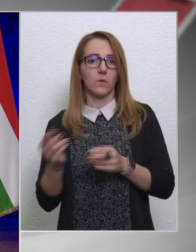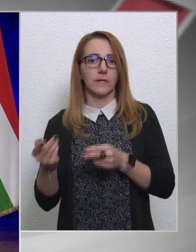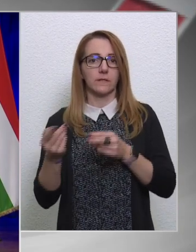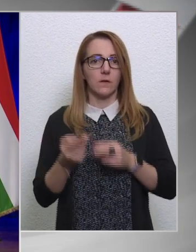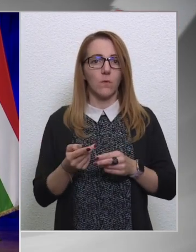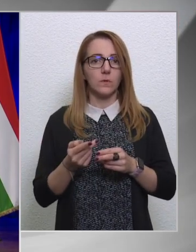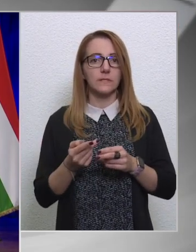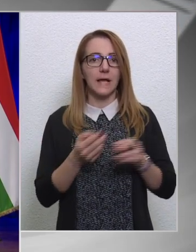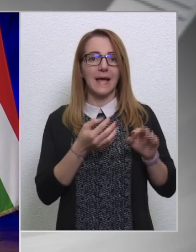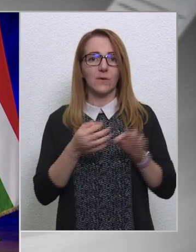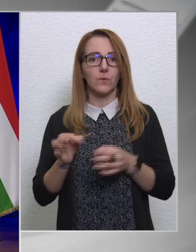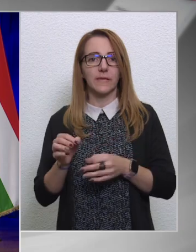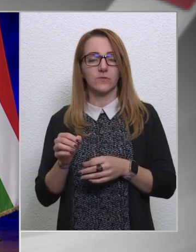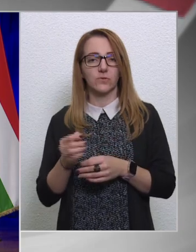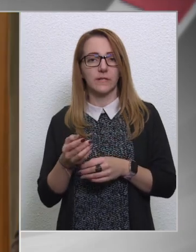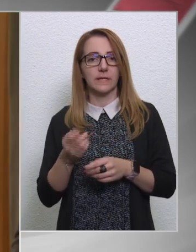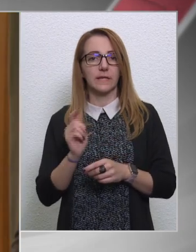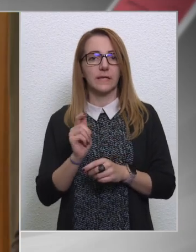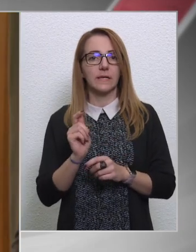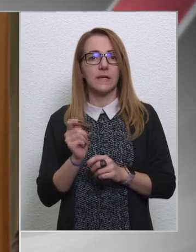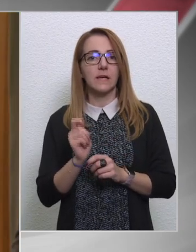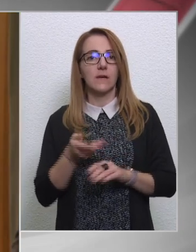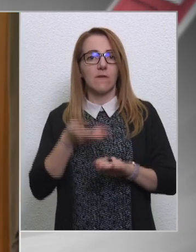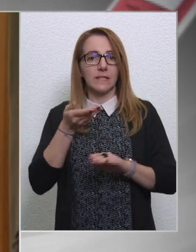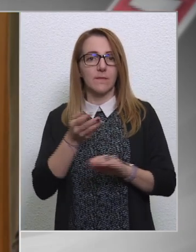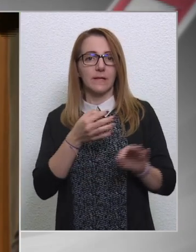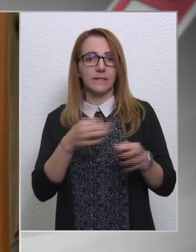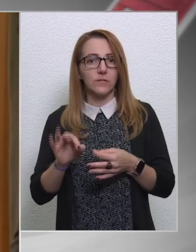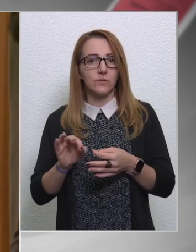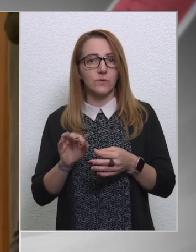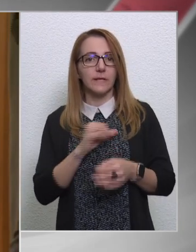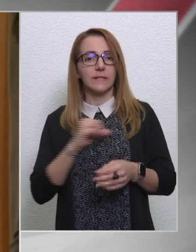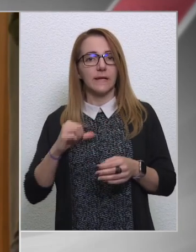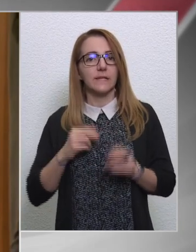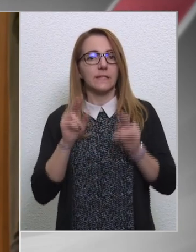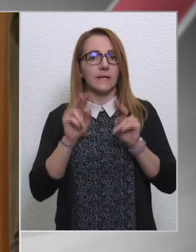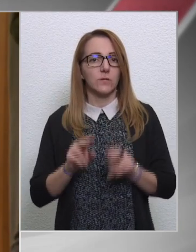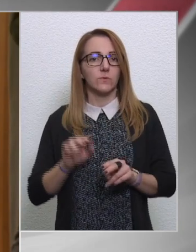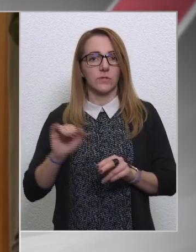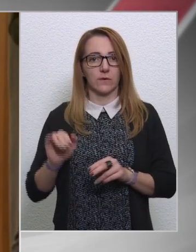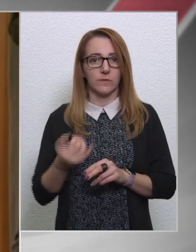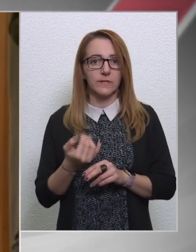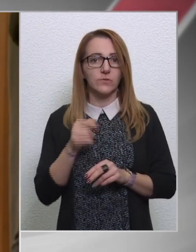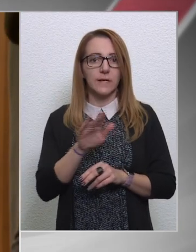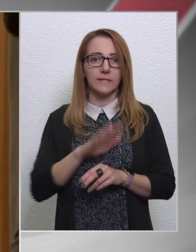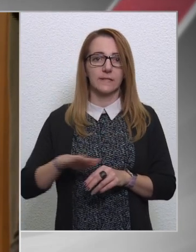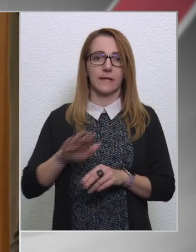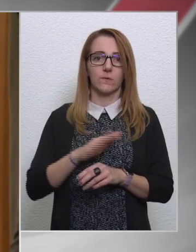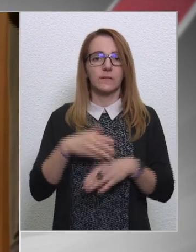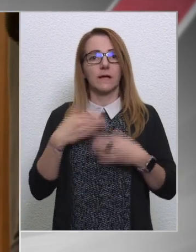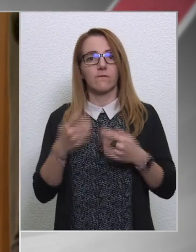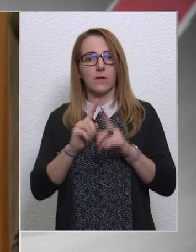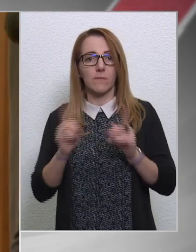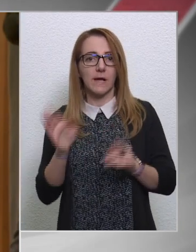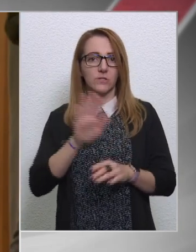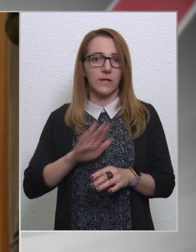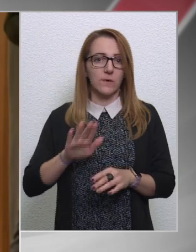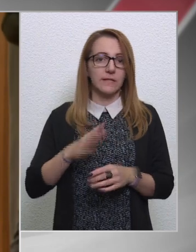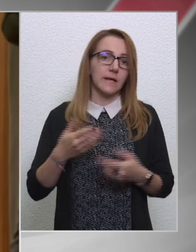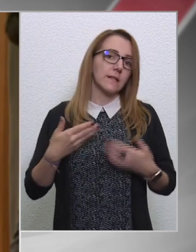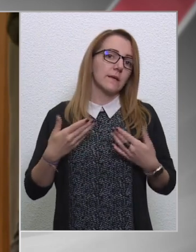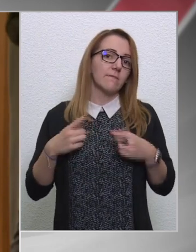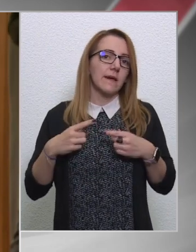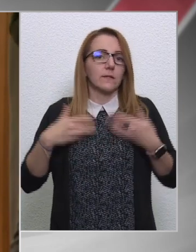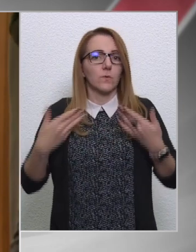az ügyészségi vádemelések ügyét, az integritás hatóságot is konkrétan. Ezeken a területeken, vagy akár más területeken